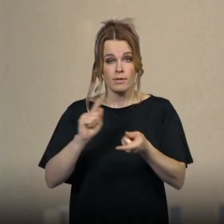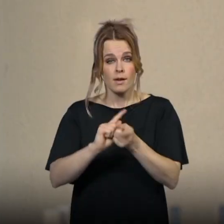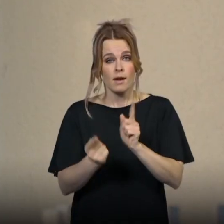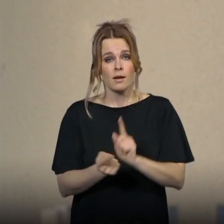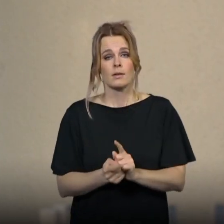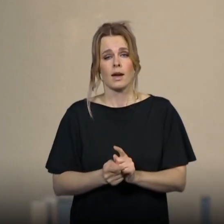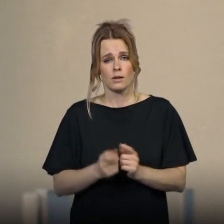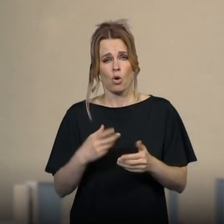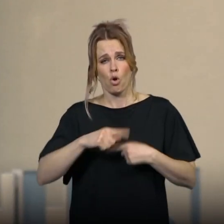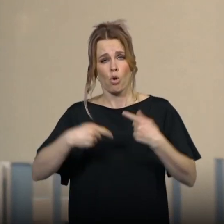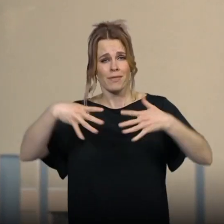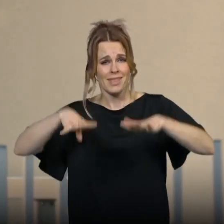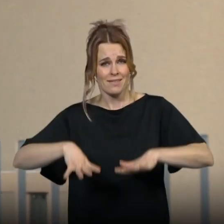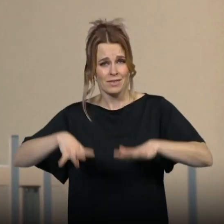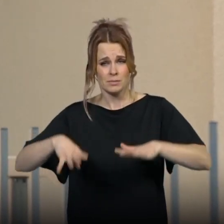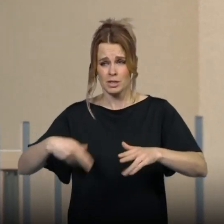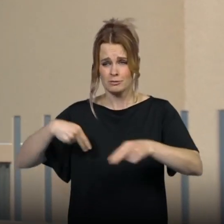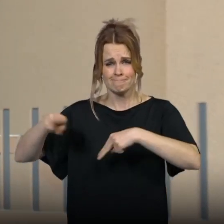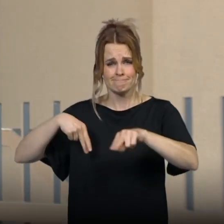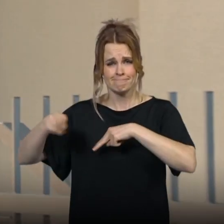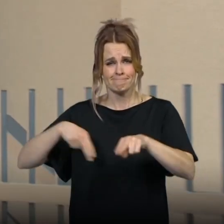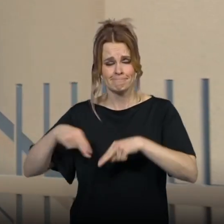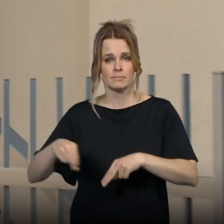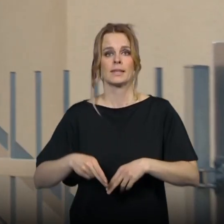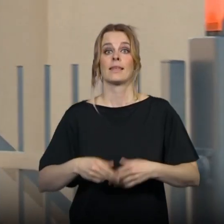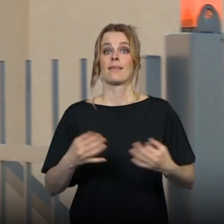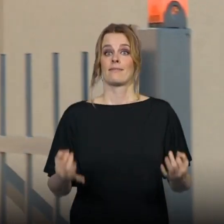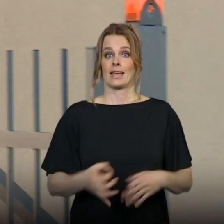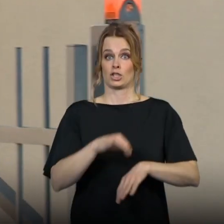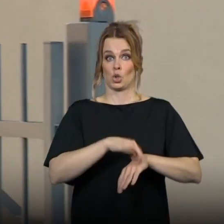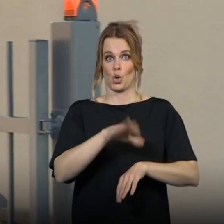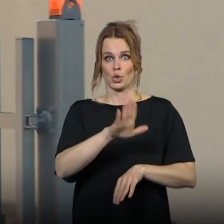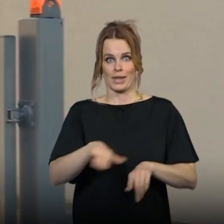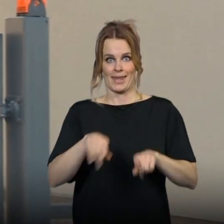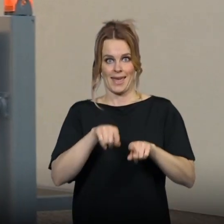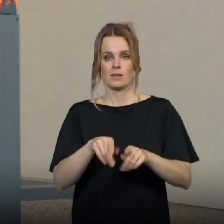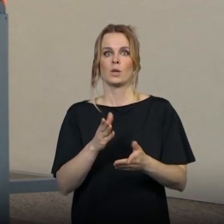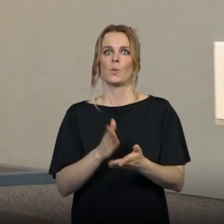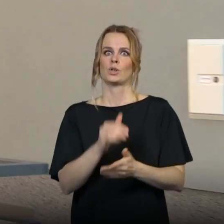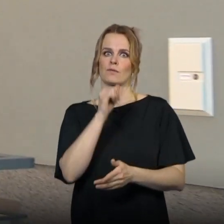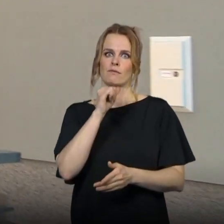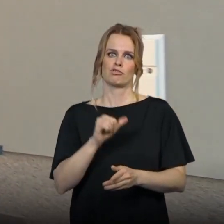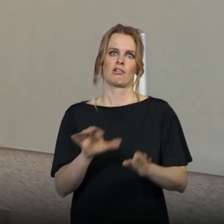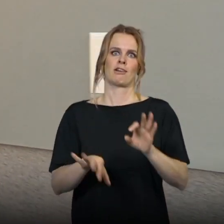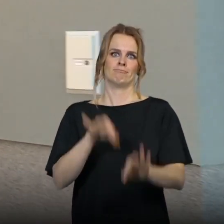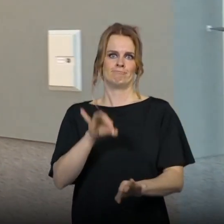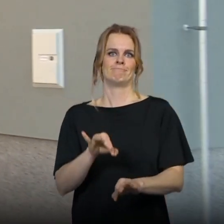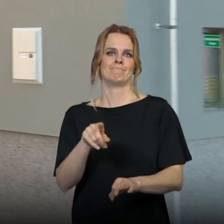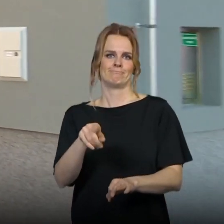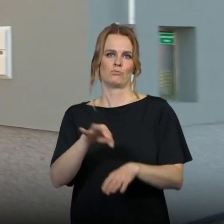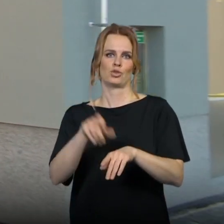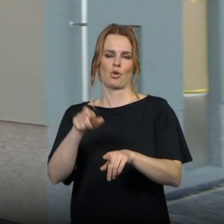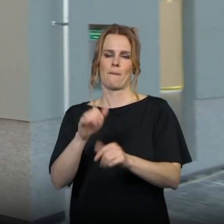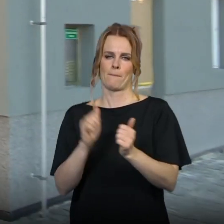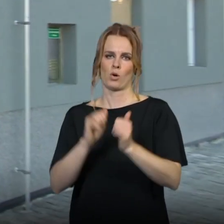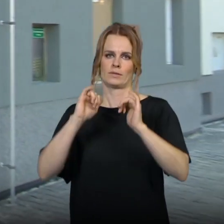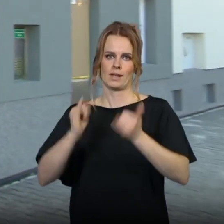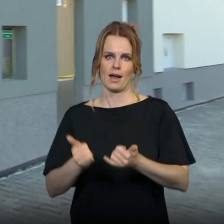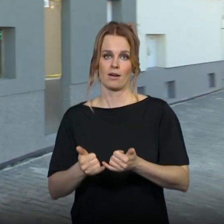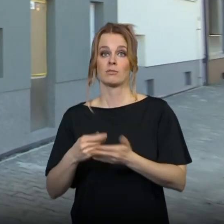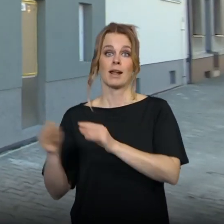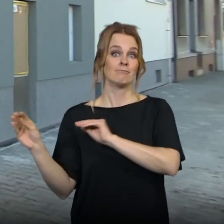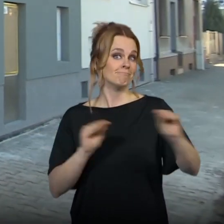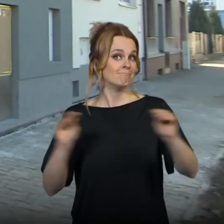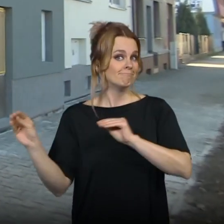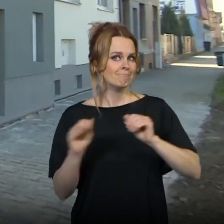čtvrtě roku. Poslední doktorka, ta dětská, potvrdila zájem teprve včera. V následujících týdnech si sem všechny lékařky budou stěhovat své